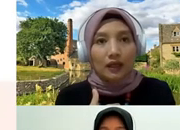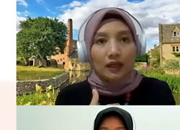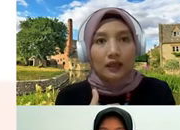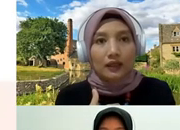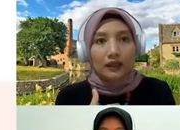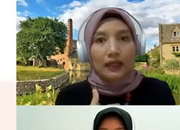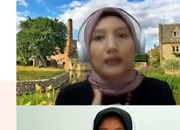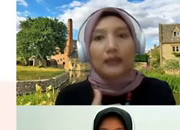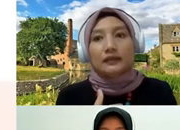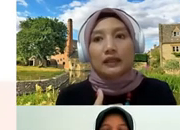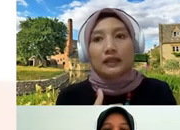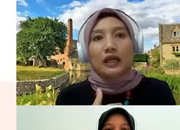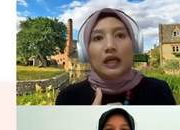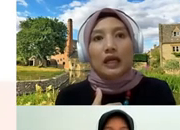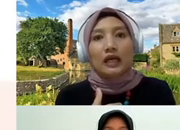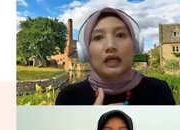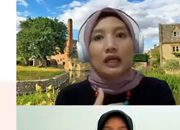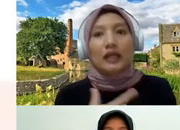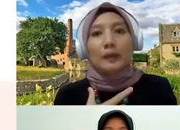nah